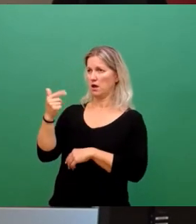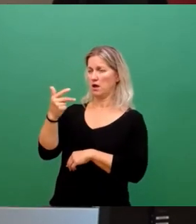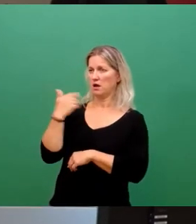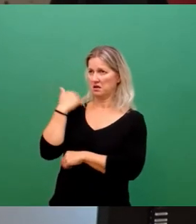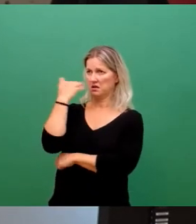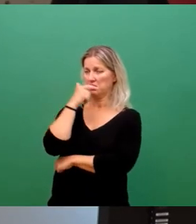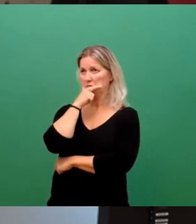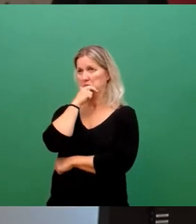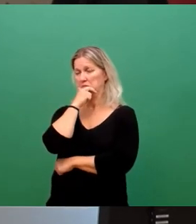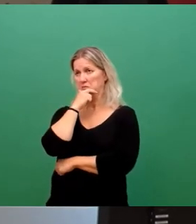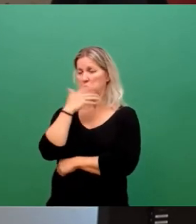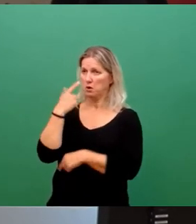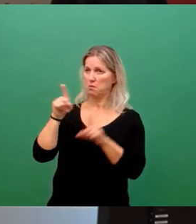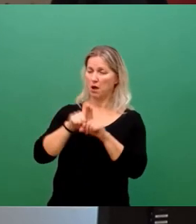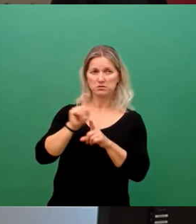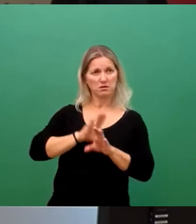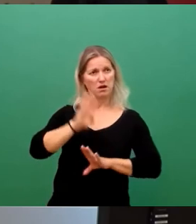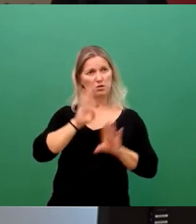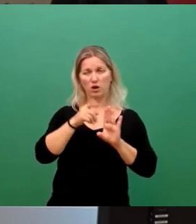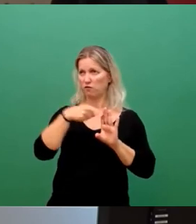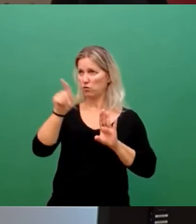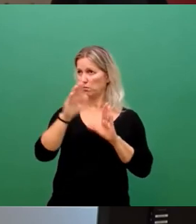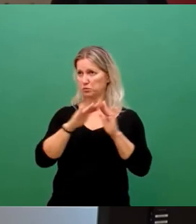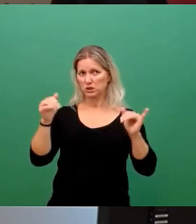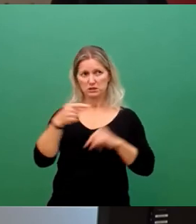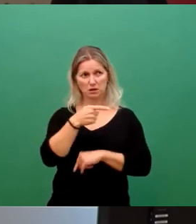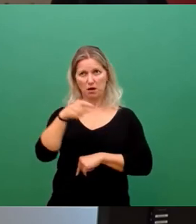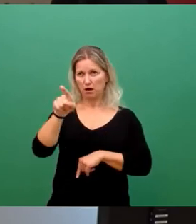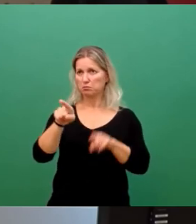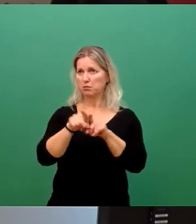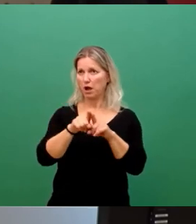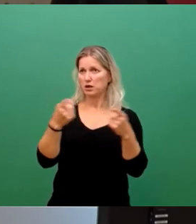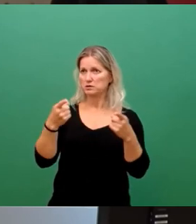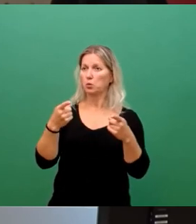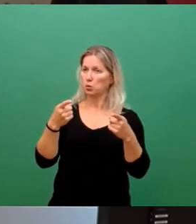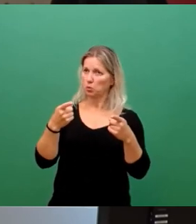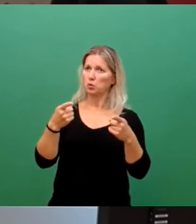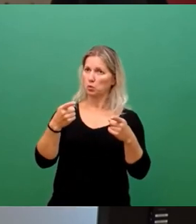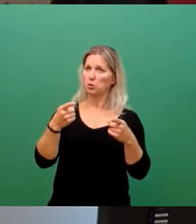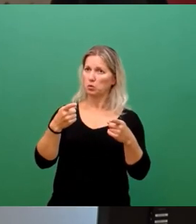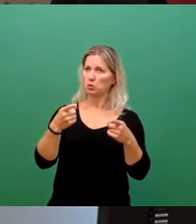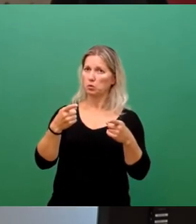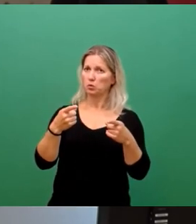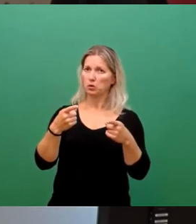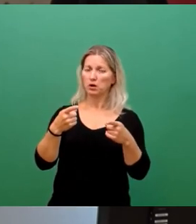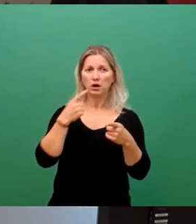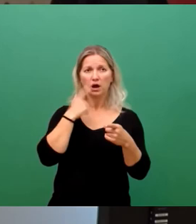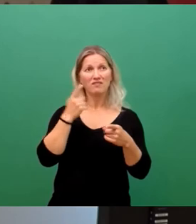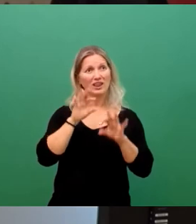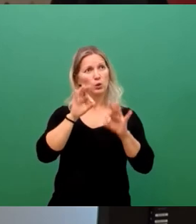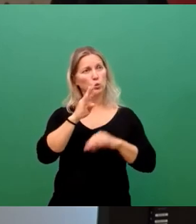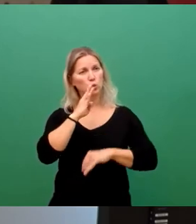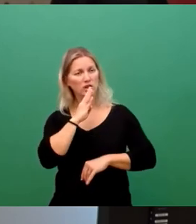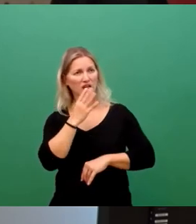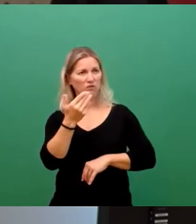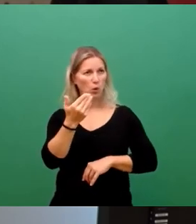eine Kandidatur für diese Ebene anstreben. Da wären gute Redeanteile ja eher zu verbuchen gewesen. Gestatten Sie